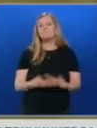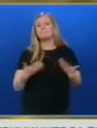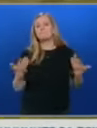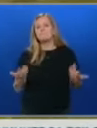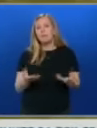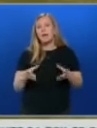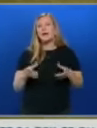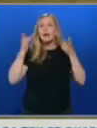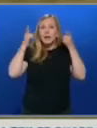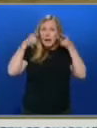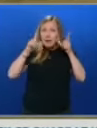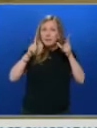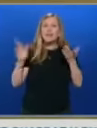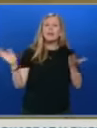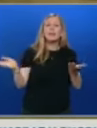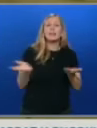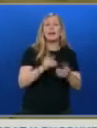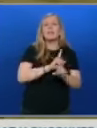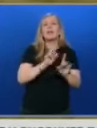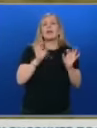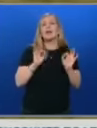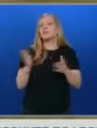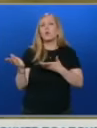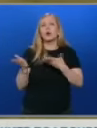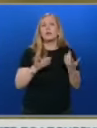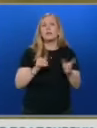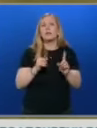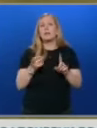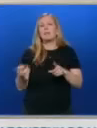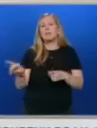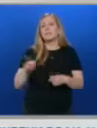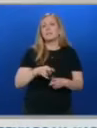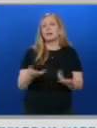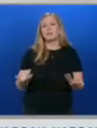стадото вече го няма. Не е ясно къде е, както и дали няма да се върне